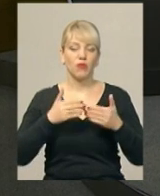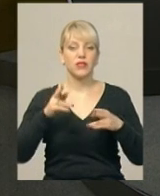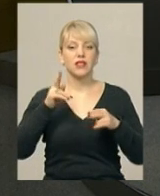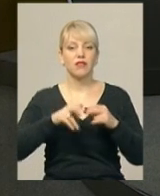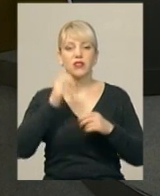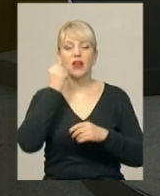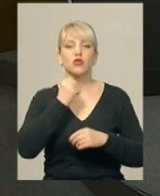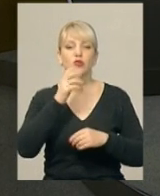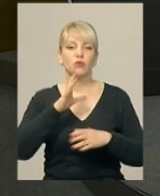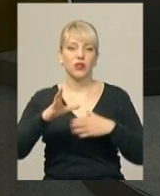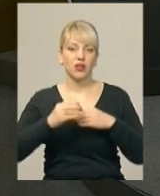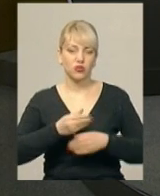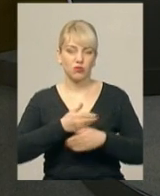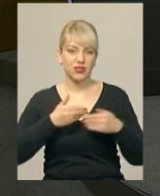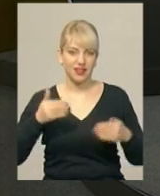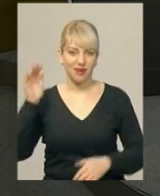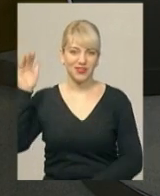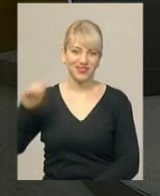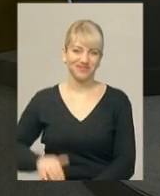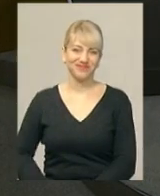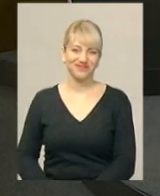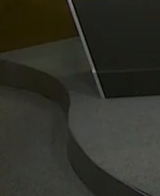Дякуємо, що були разом із телеканалом Поділля Центр.